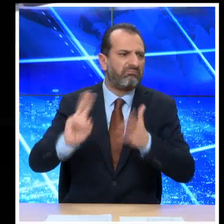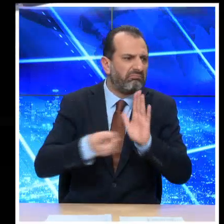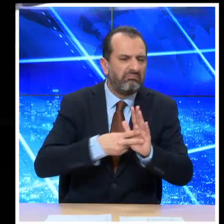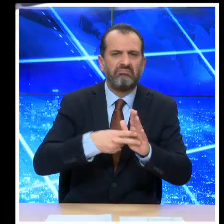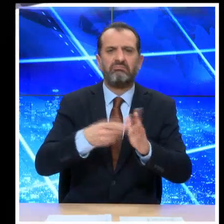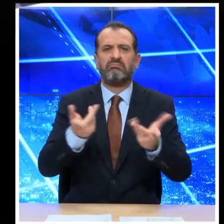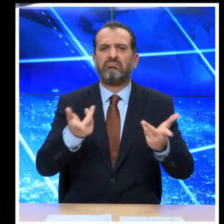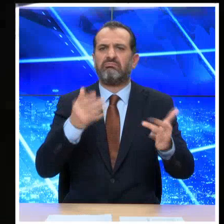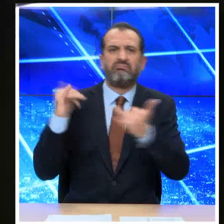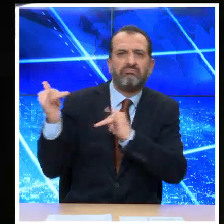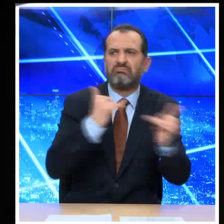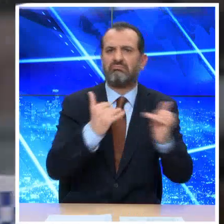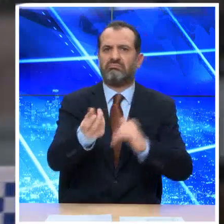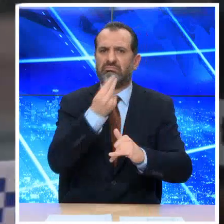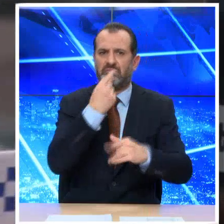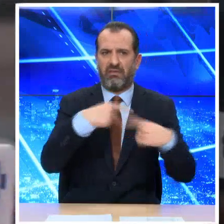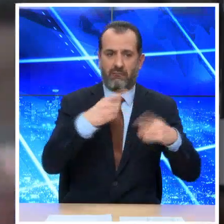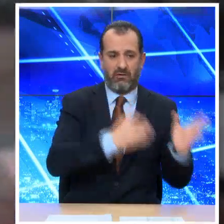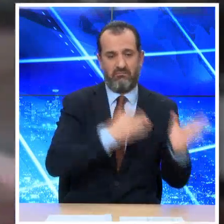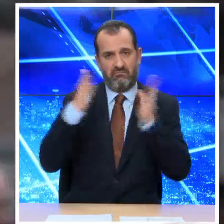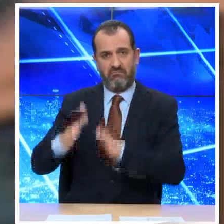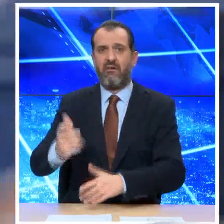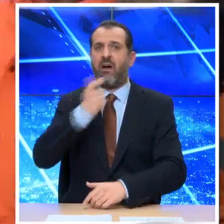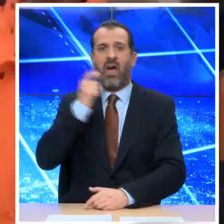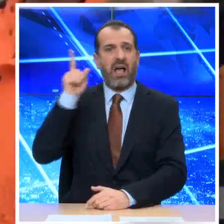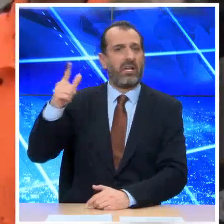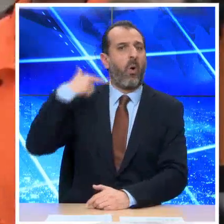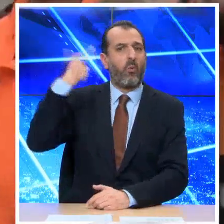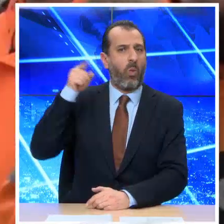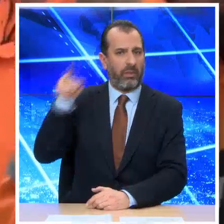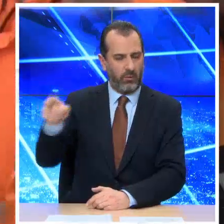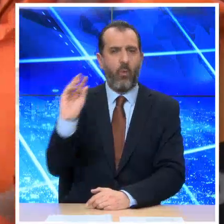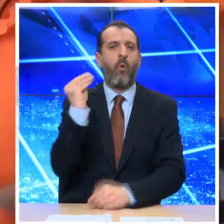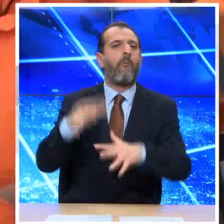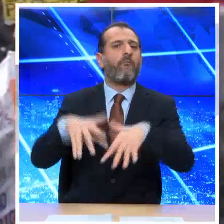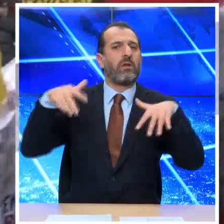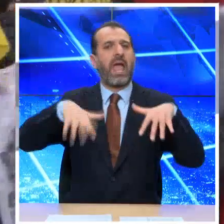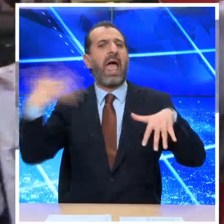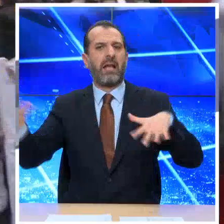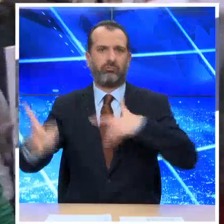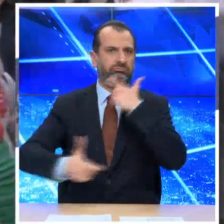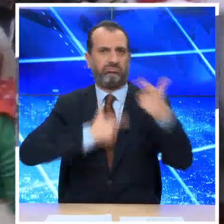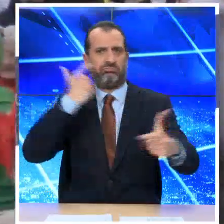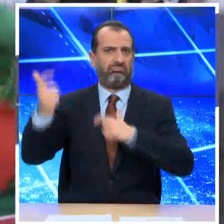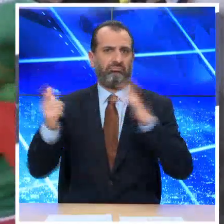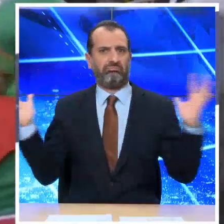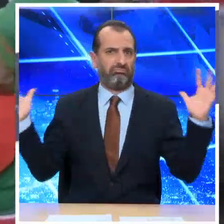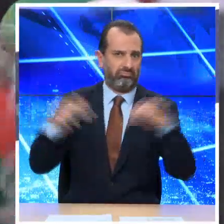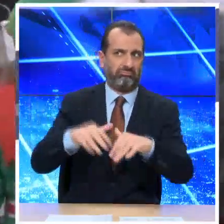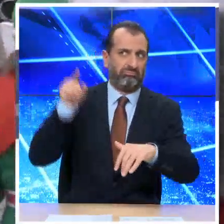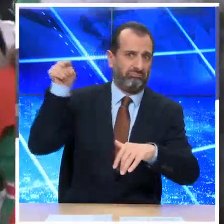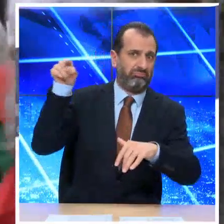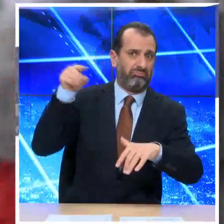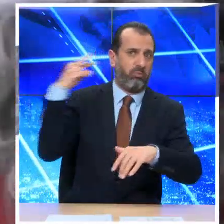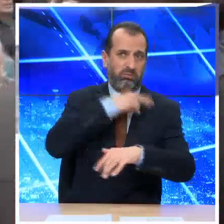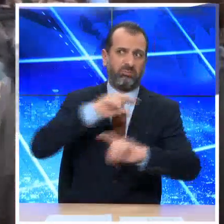και ψυχαγωγίας. Στο Λονδίνο υπήρξαν διαμαρτυρίες έξω από το Βρετανικό Κοινοβούλιο. Συγκεντρωμένοι ζητούσαν να συλληφθεί ο Μπόρις